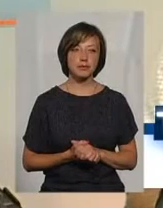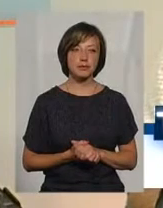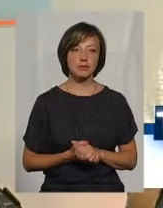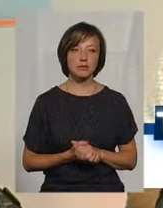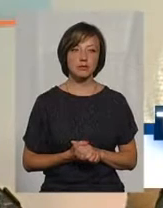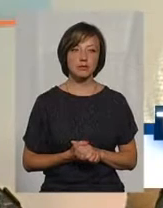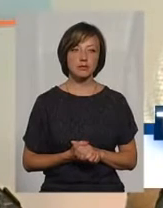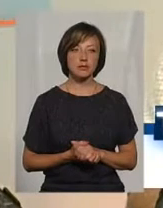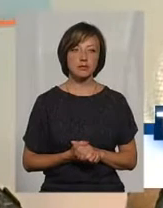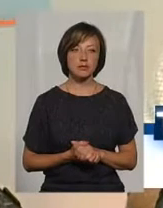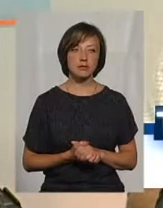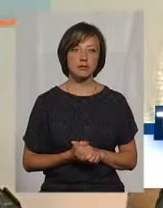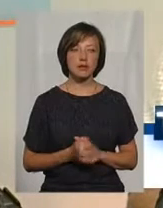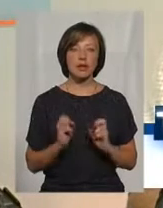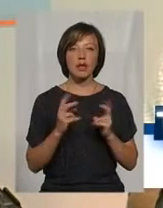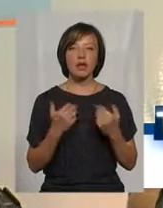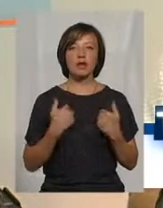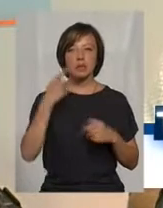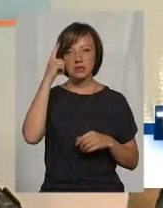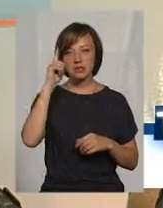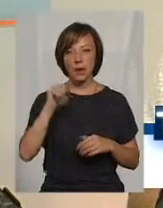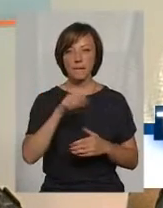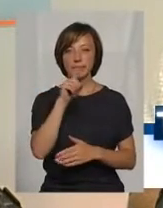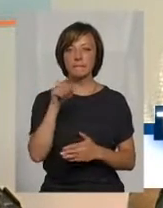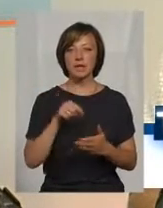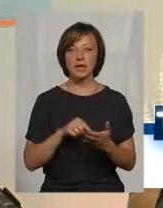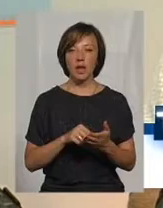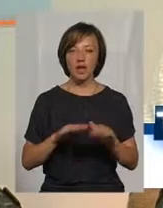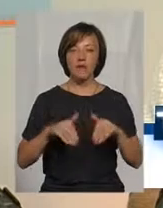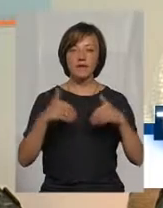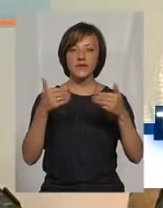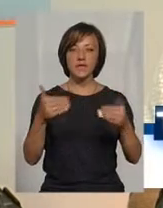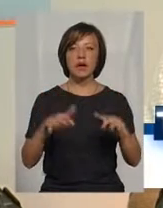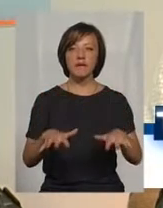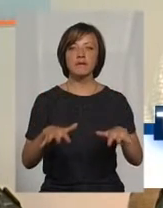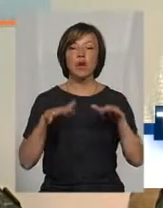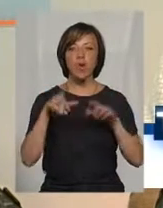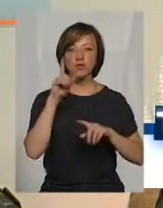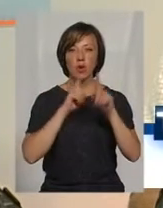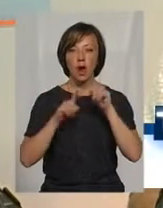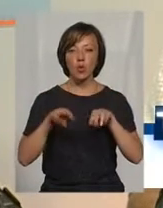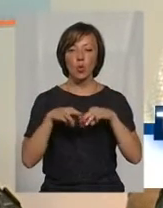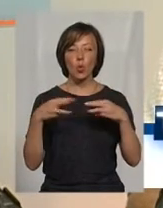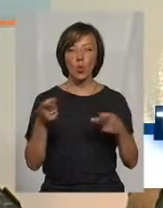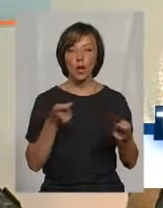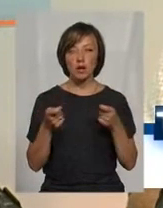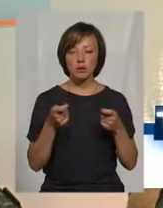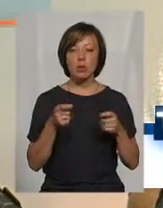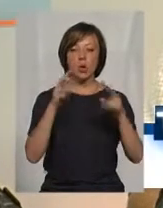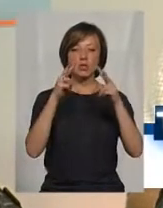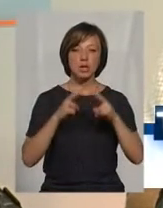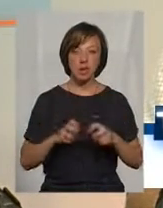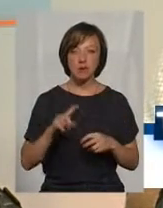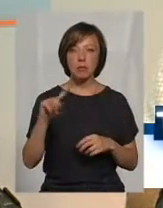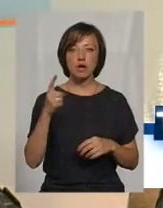Ну, наскільки мені відомо, то дане питання винесено, винесено було вже урядом Верховного Раду, розглядалося в першому читанні, прийнято,